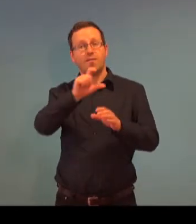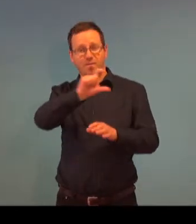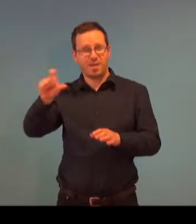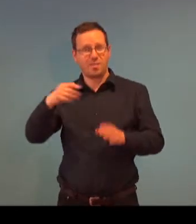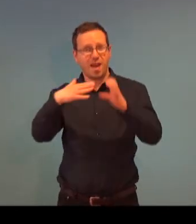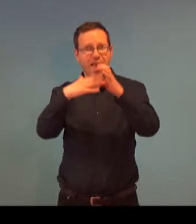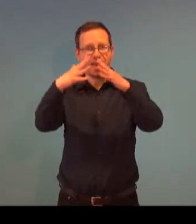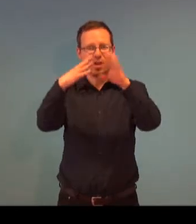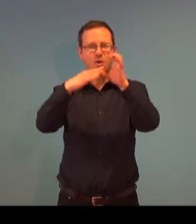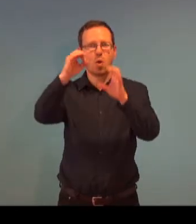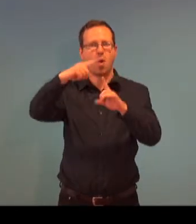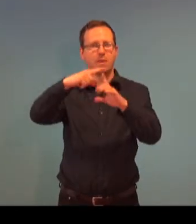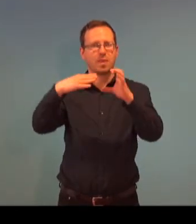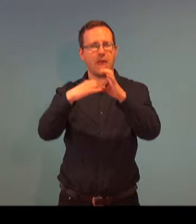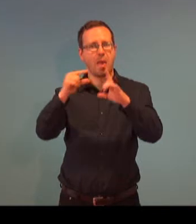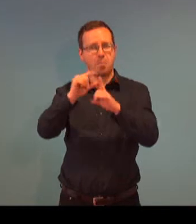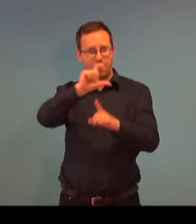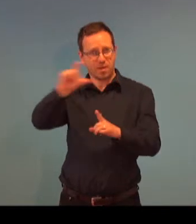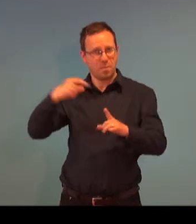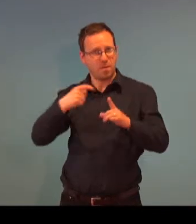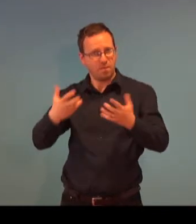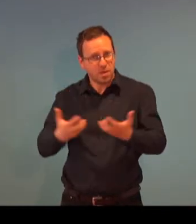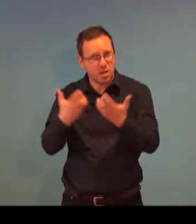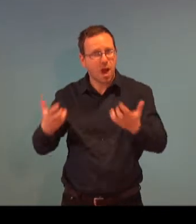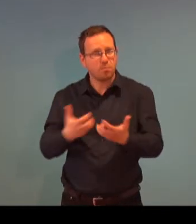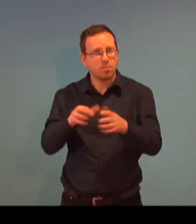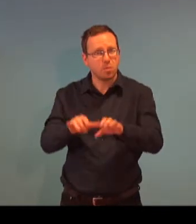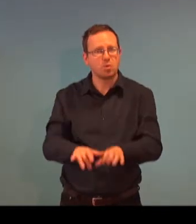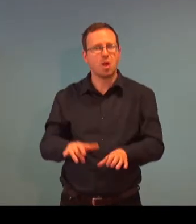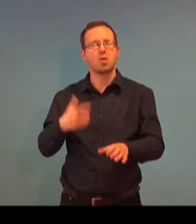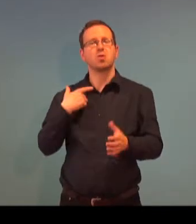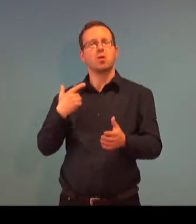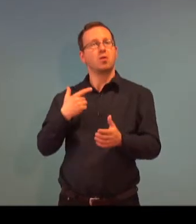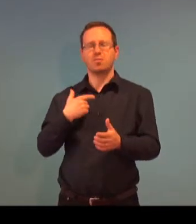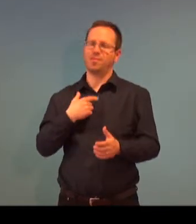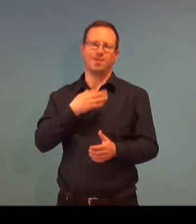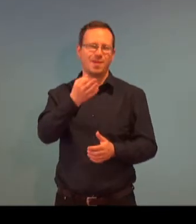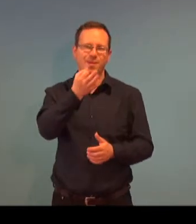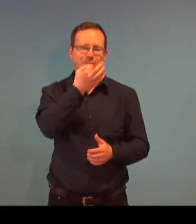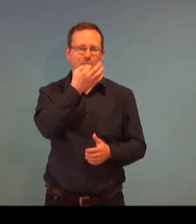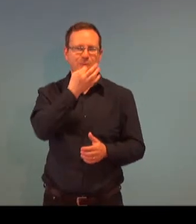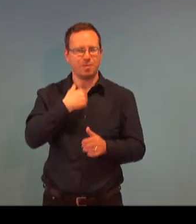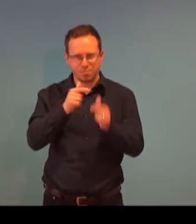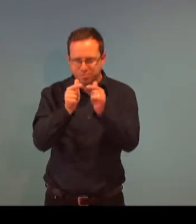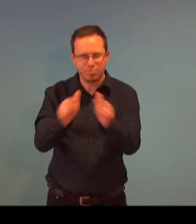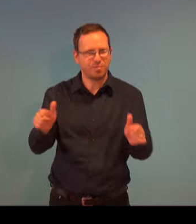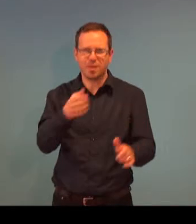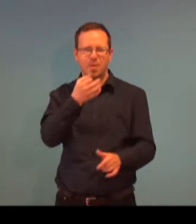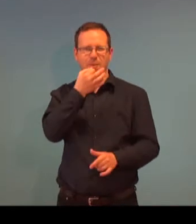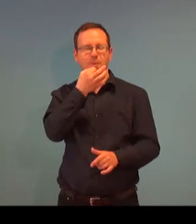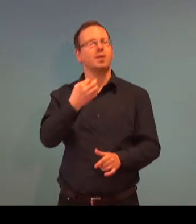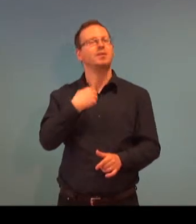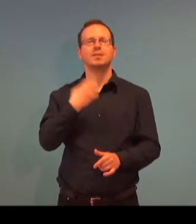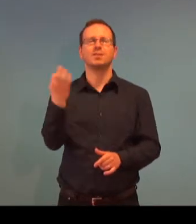v Ergotepu informační technologie ani nevyvíjíme, ani nevyrábíme. Nicméně, co v